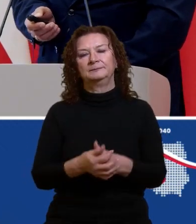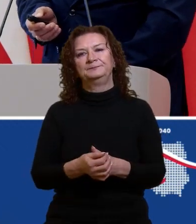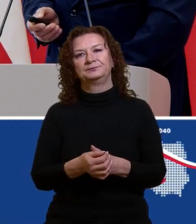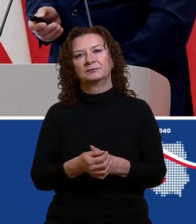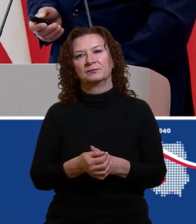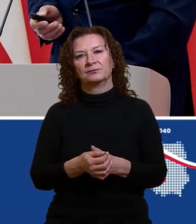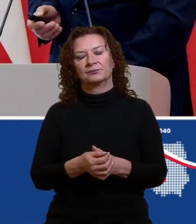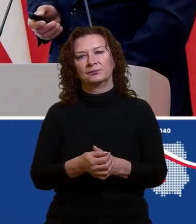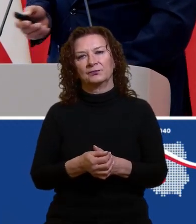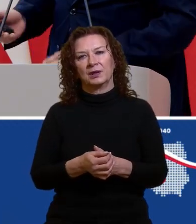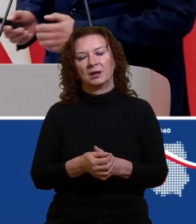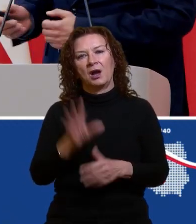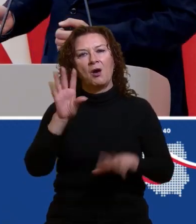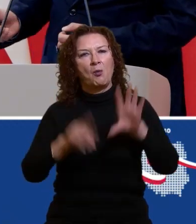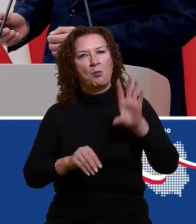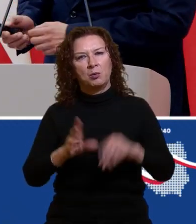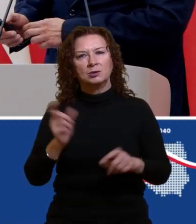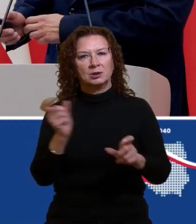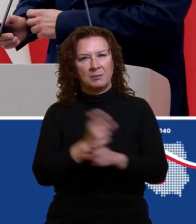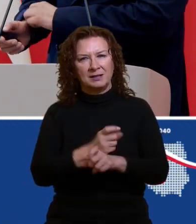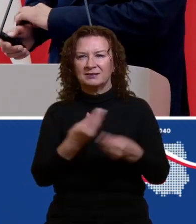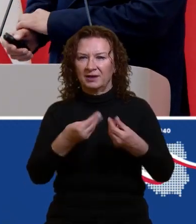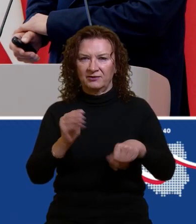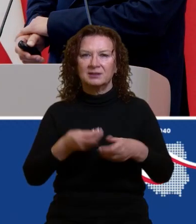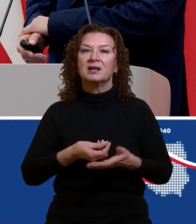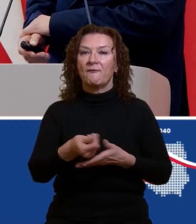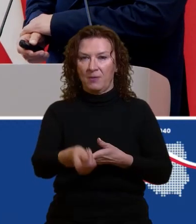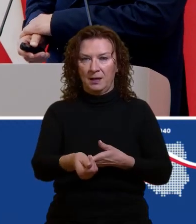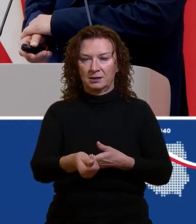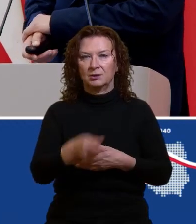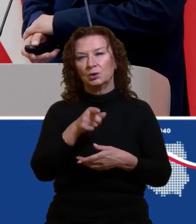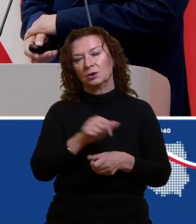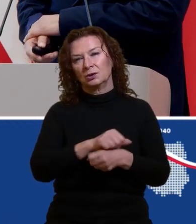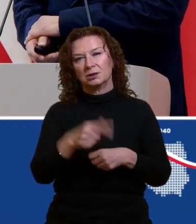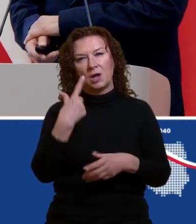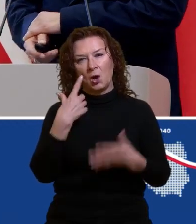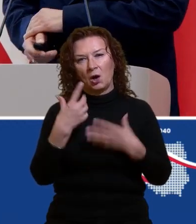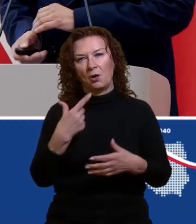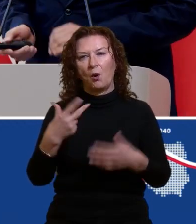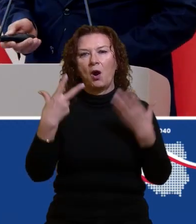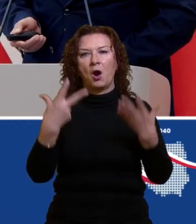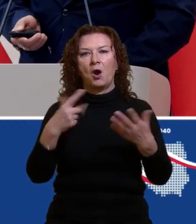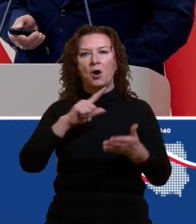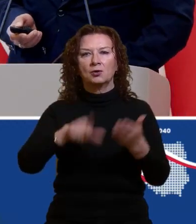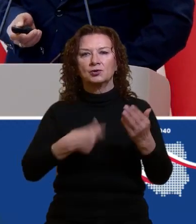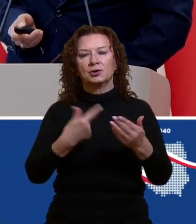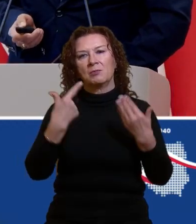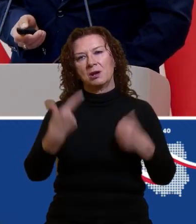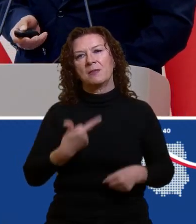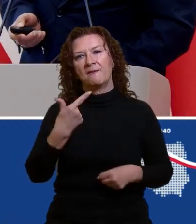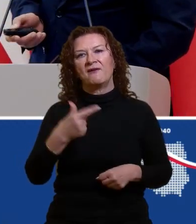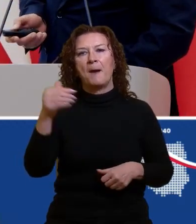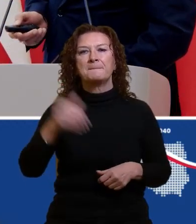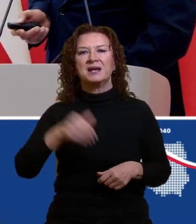budżetu państwa, bo to jest i to i to. Ona wynosi 8,2 miliarda złotych za rok